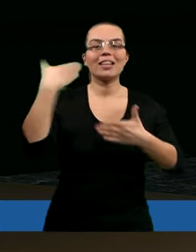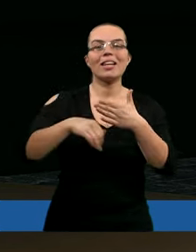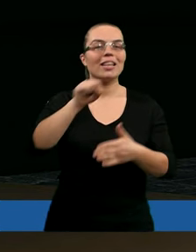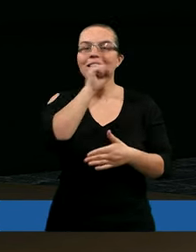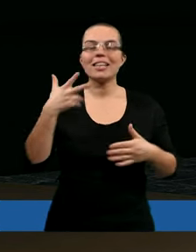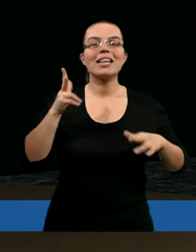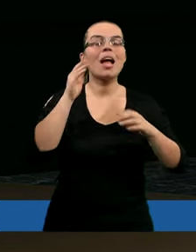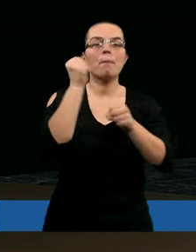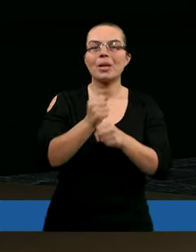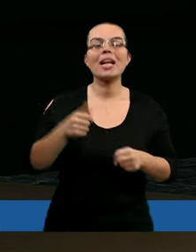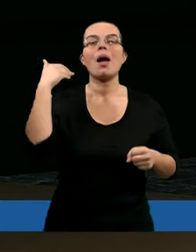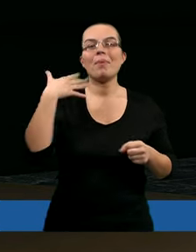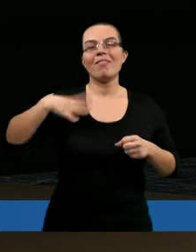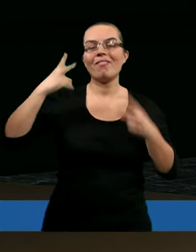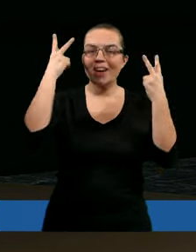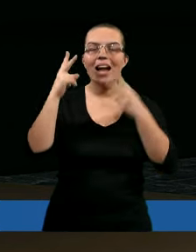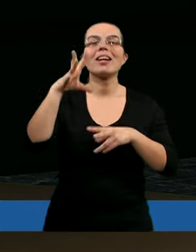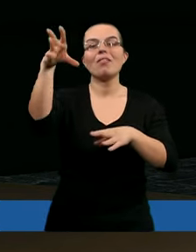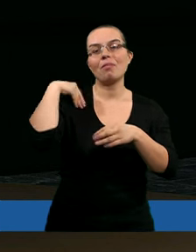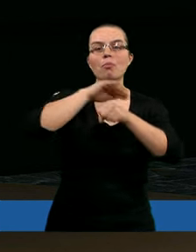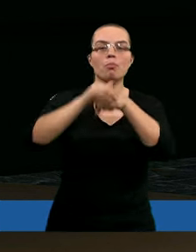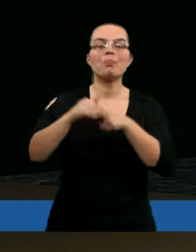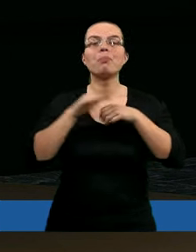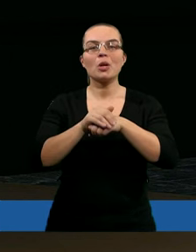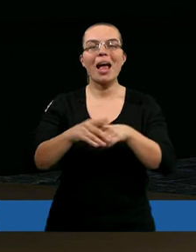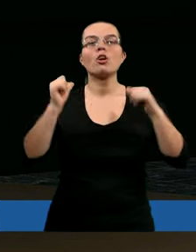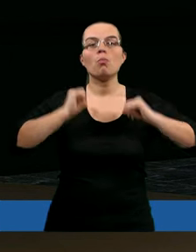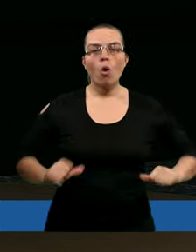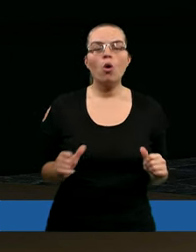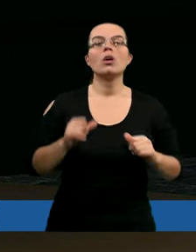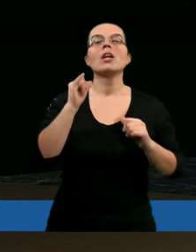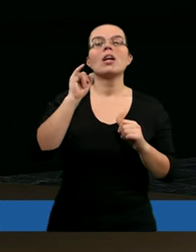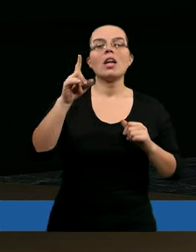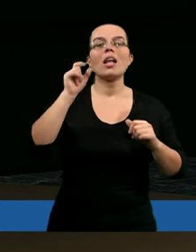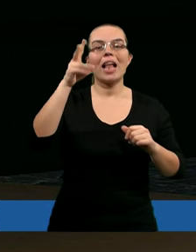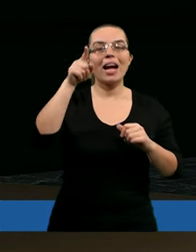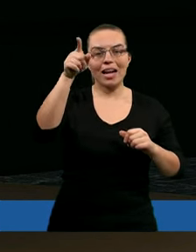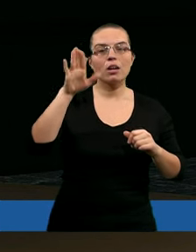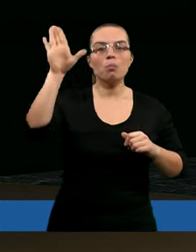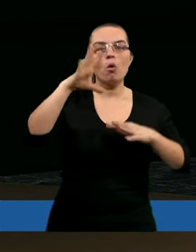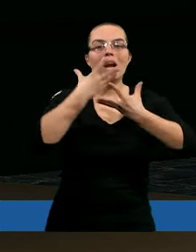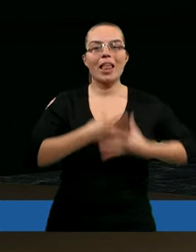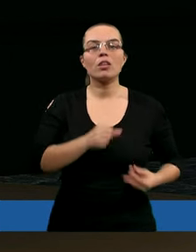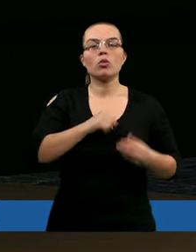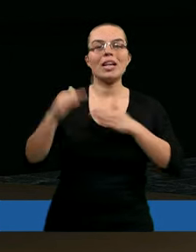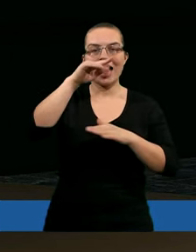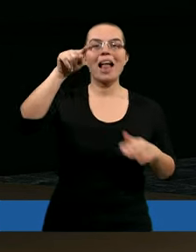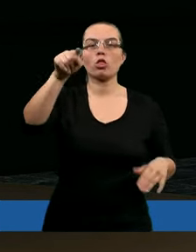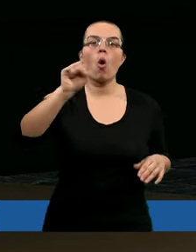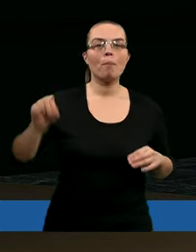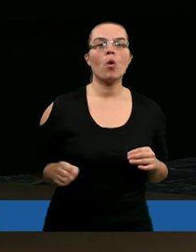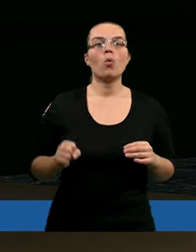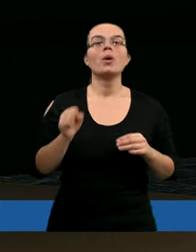Nigdy nie przestanie być ważne zawarte z tobą przymierze pokoju. Tak oznajmił Pan, który wituje się zawsze nad tobą.